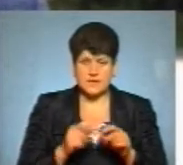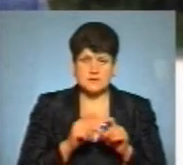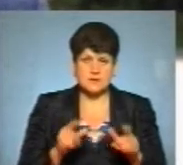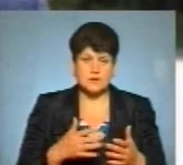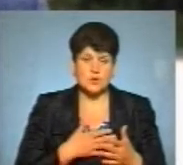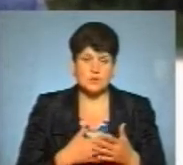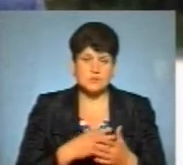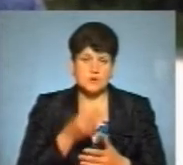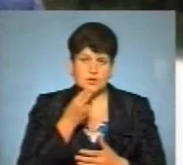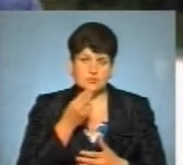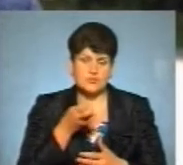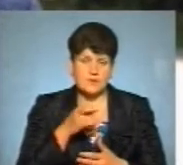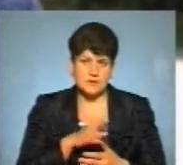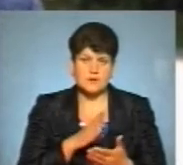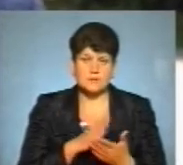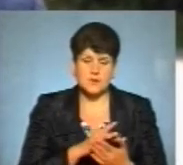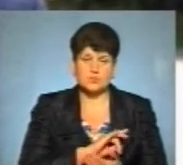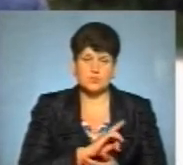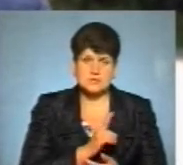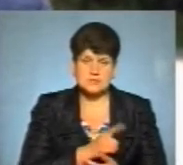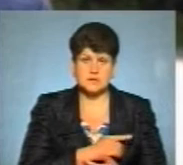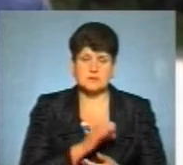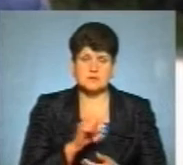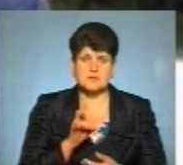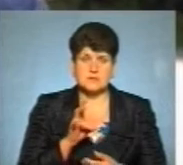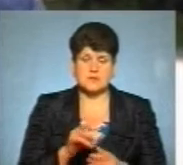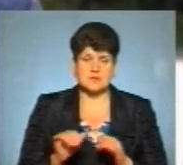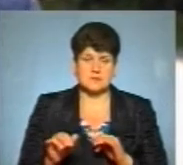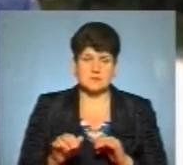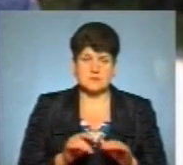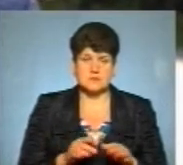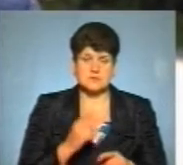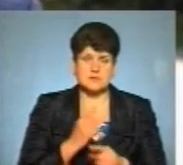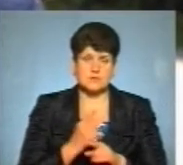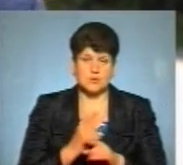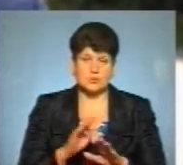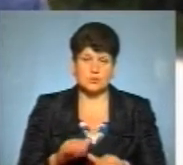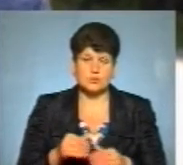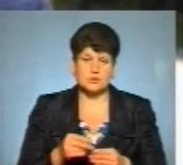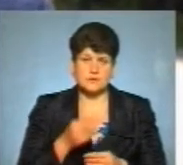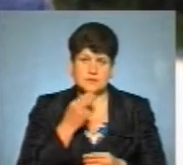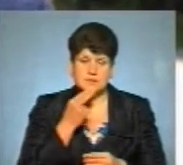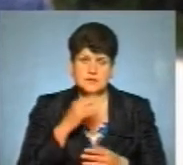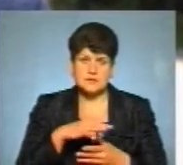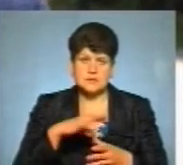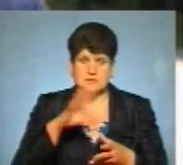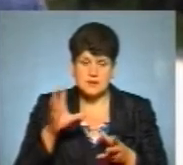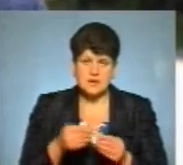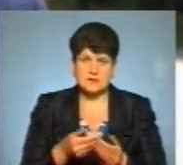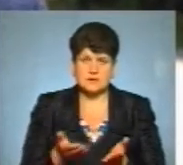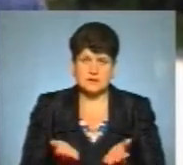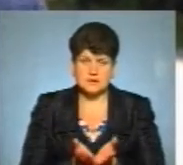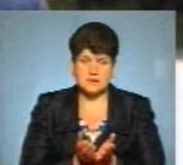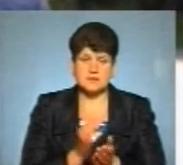громадського харчування мають посилити санітарні заходи. Заборонено подавати страви на загальних тарілках, а